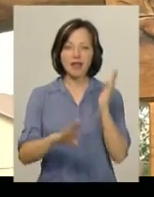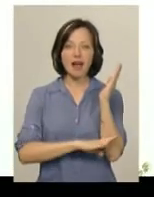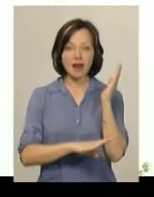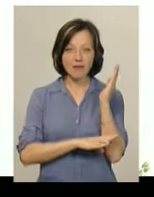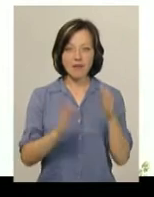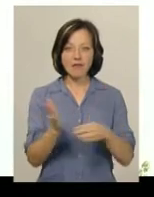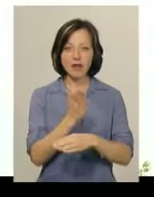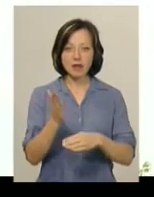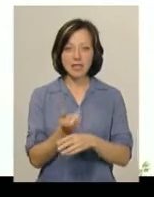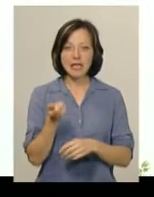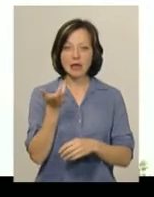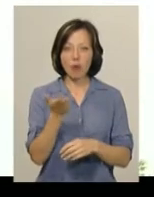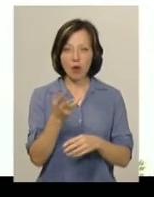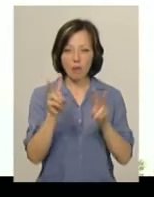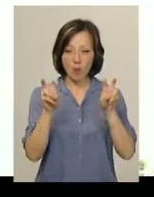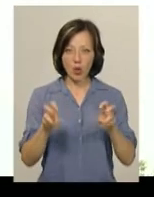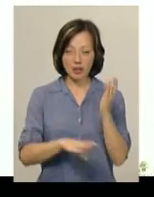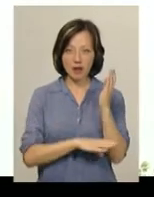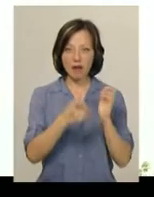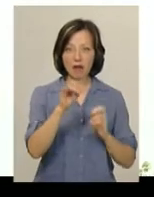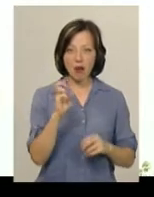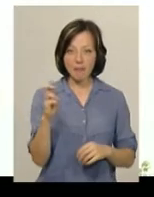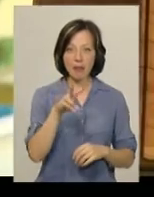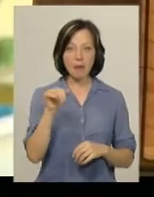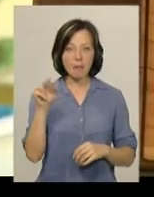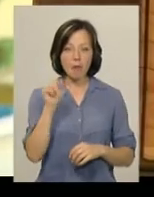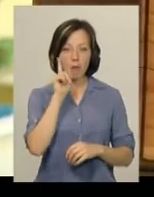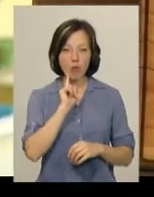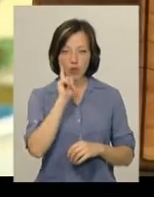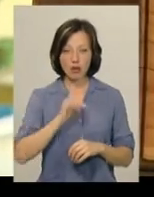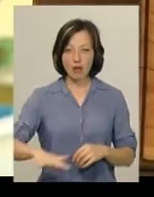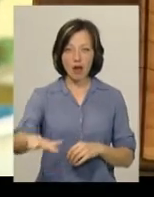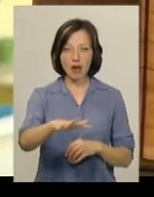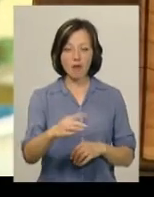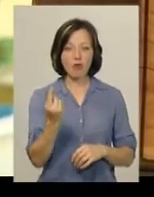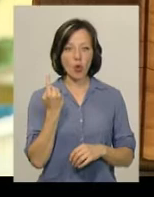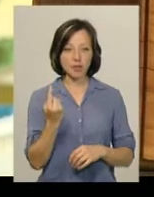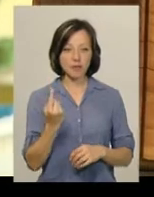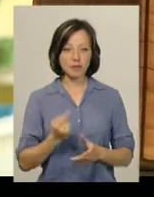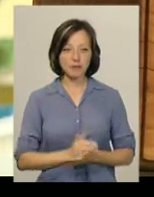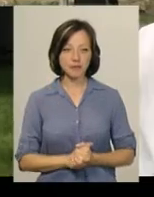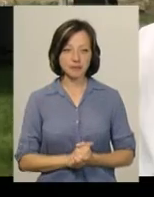'яна, виготовлена з кількох порід, зокрема з грабу та липи. Поки що на Галявині вона одна.